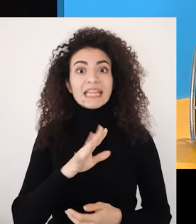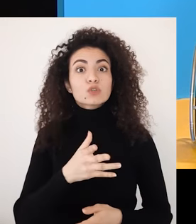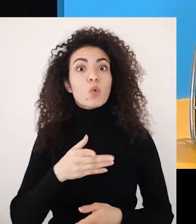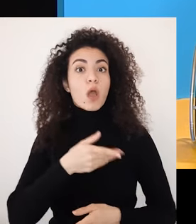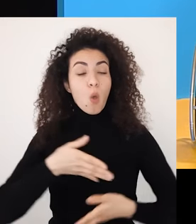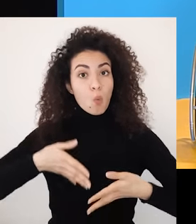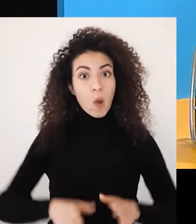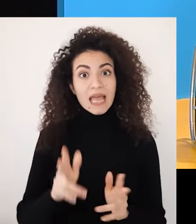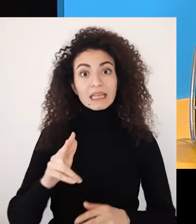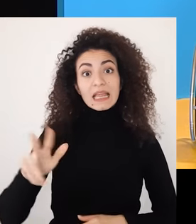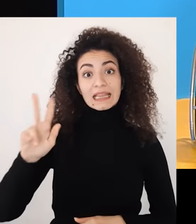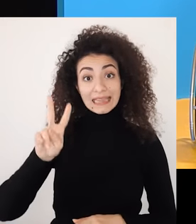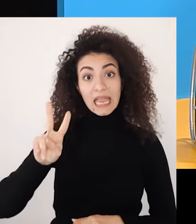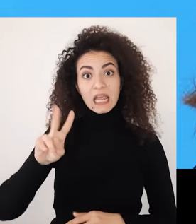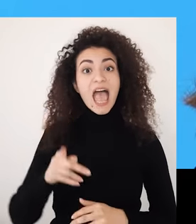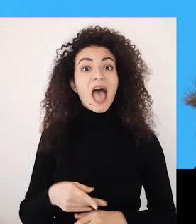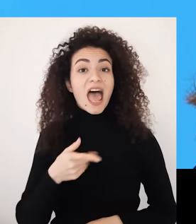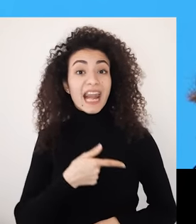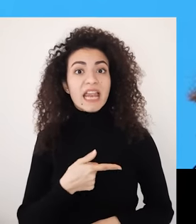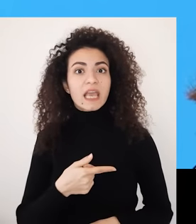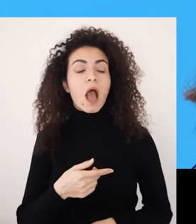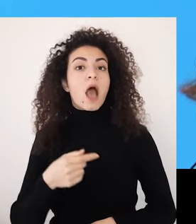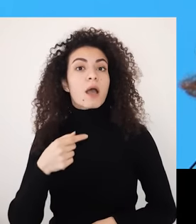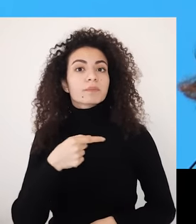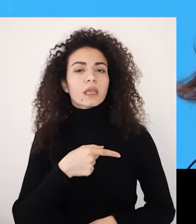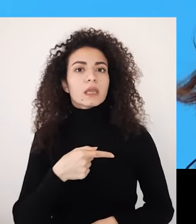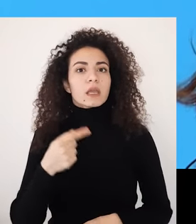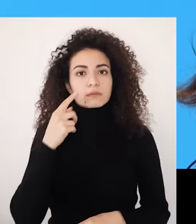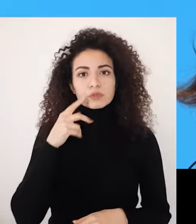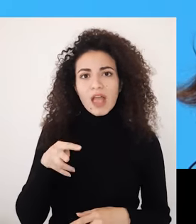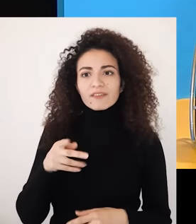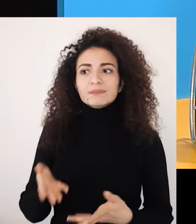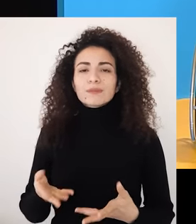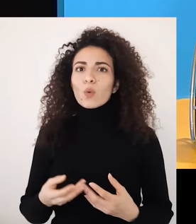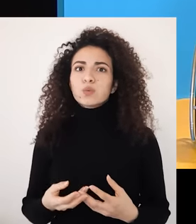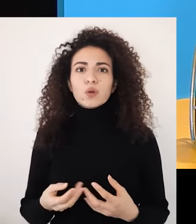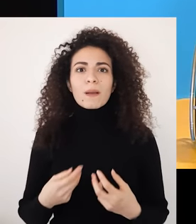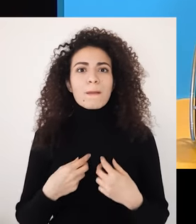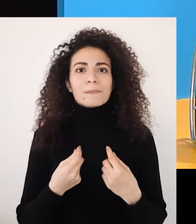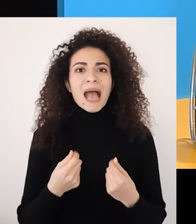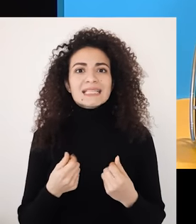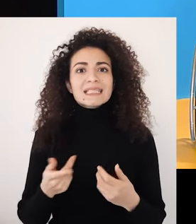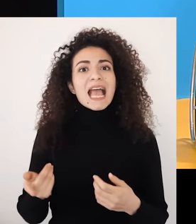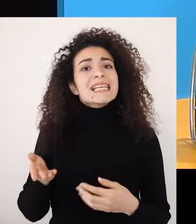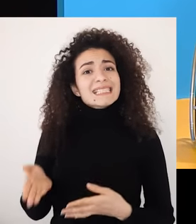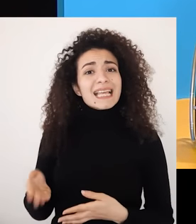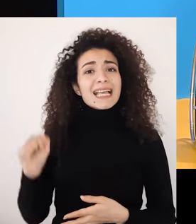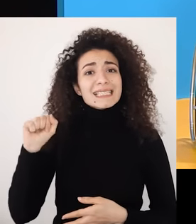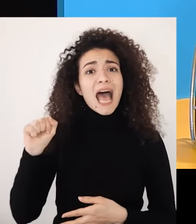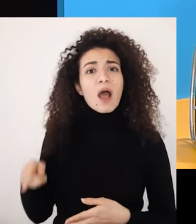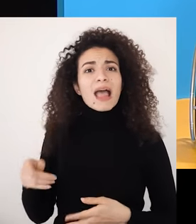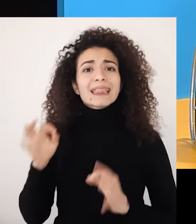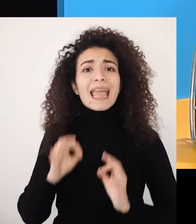مع تبريل إنه قادر على تنبير أموره وإنه ما رح تسبب لهم أي تعب أو مشاكل بس رانيا بحكم جو البيت